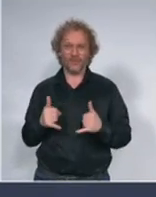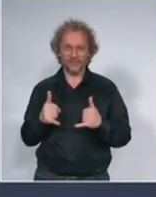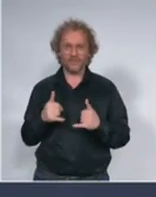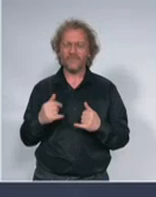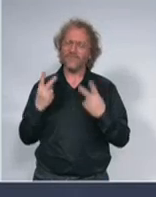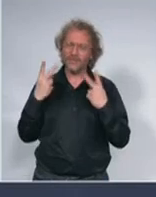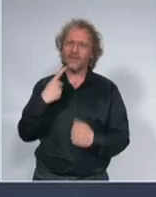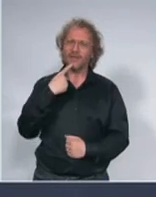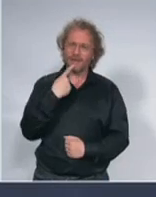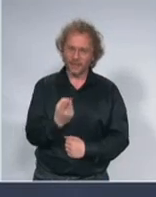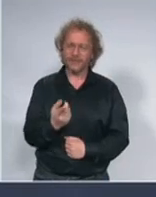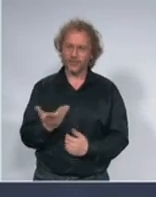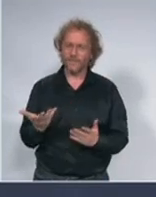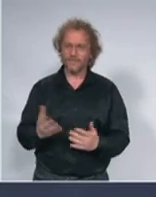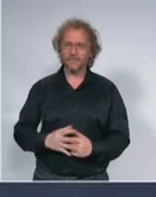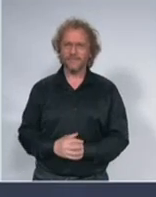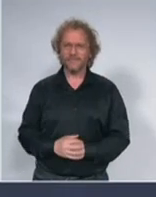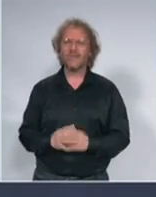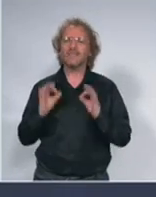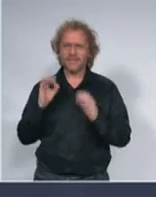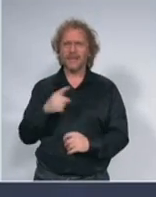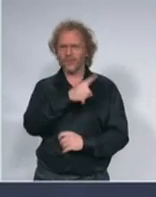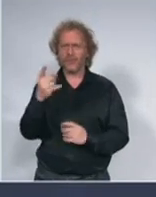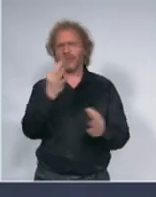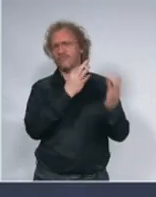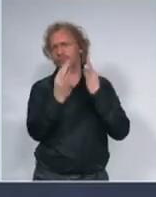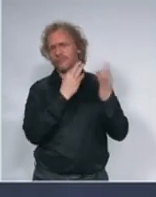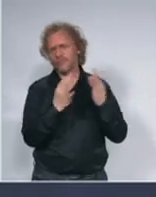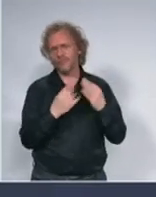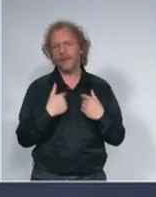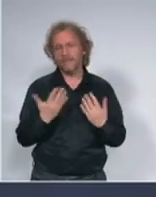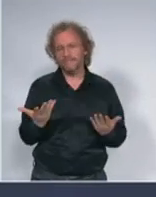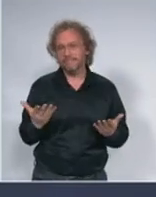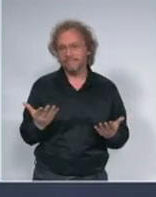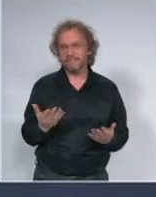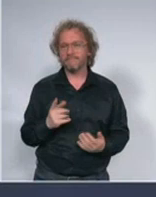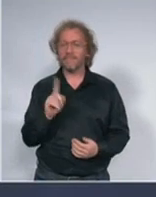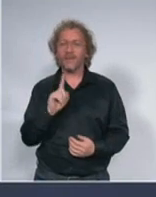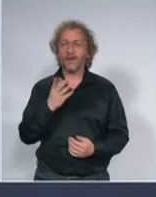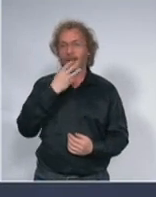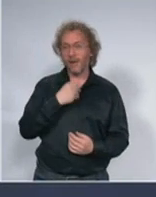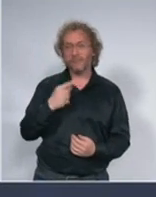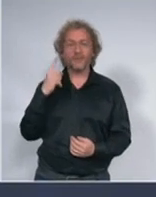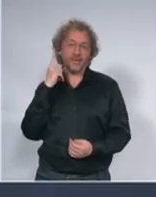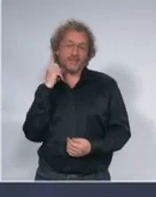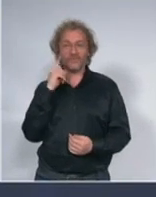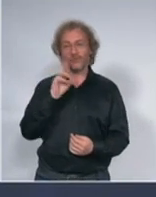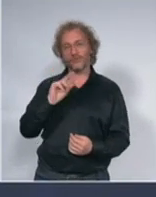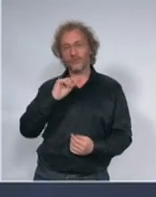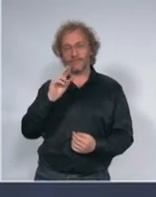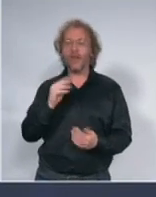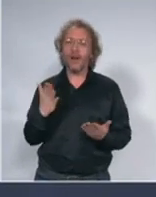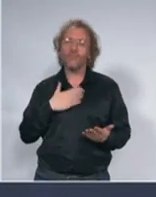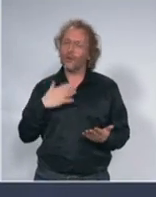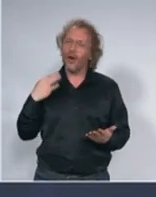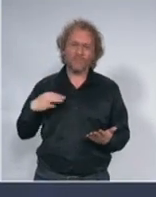ću biti kritikovana zbog toga i sigurno to ne zvuči baš ni najlepše, ni najbolje, ali moja je obaveza da to